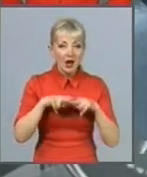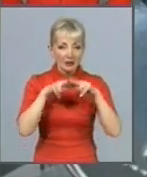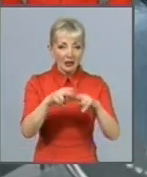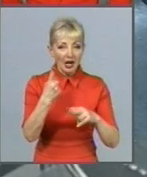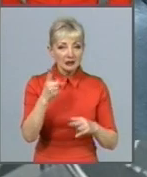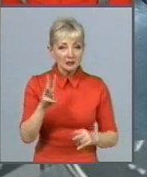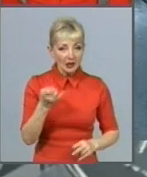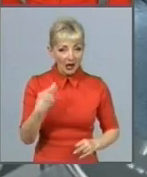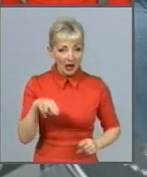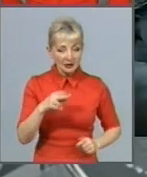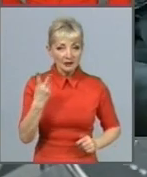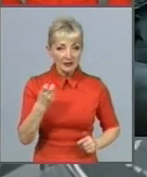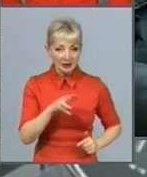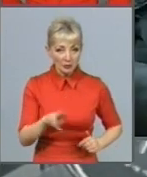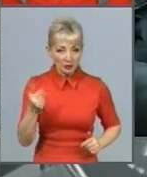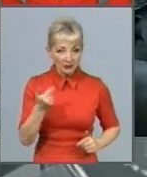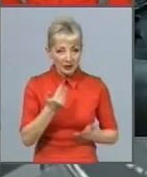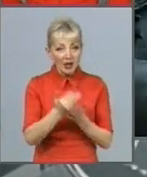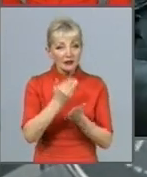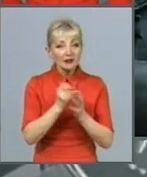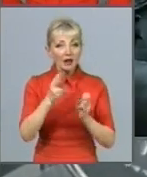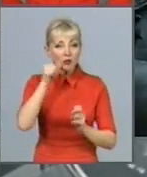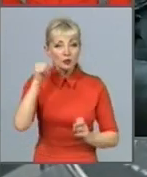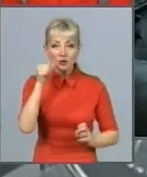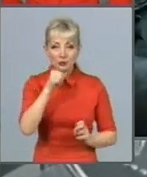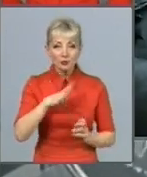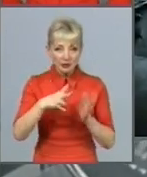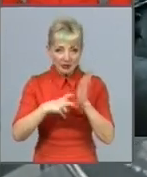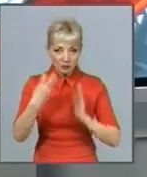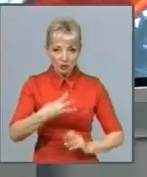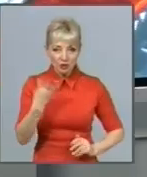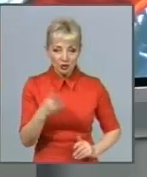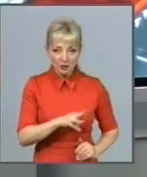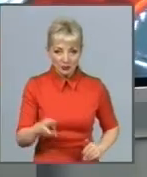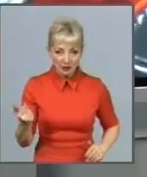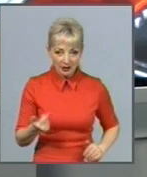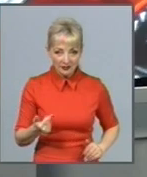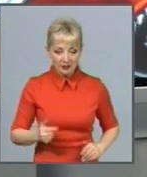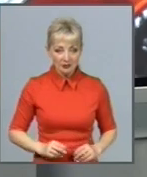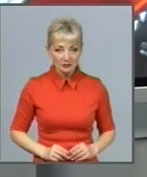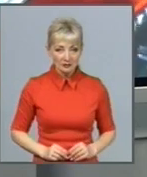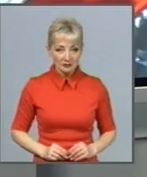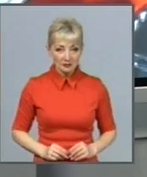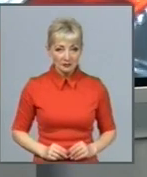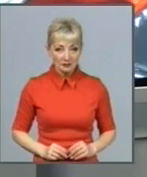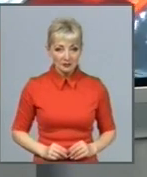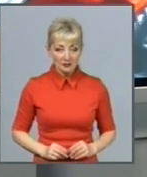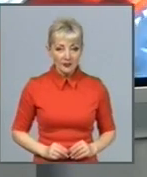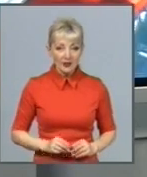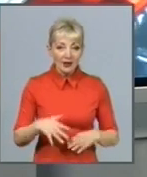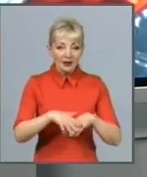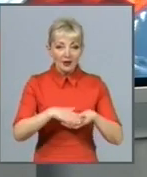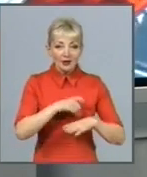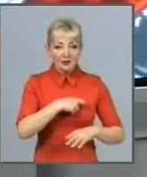гривень, тоді як минулоріч було 734 мільйони гривень. Народні депутати України хочуть